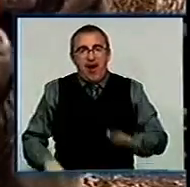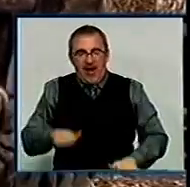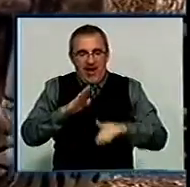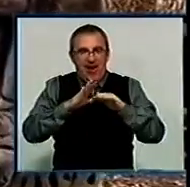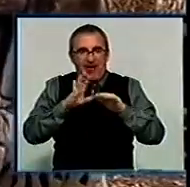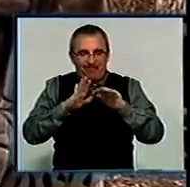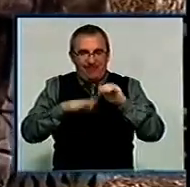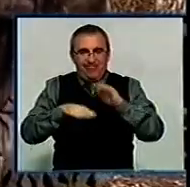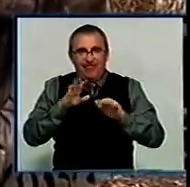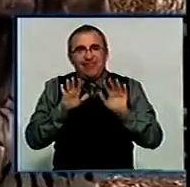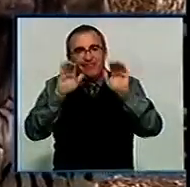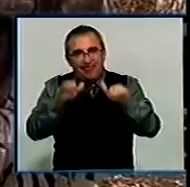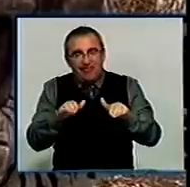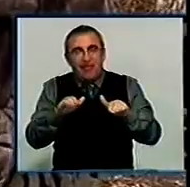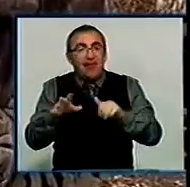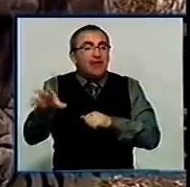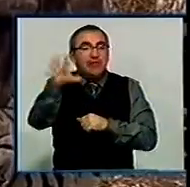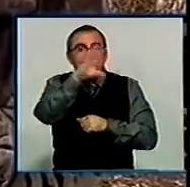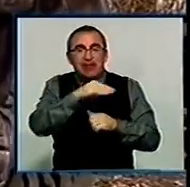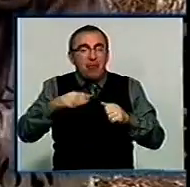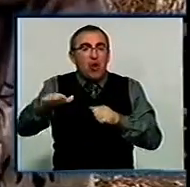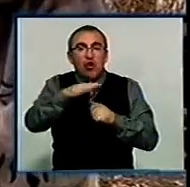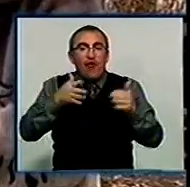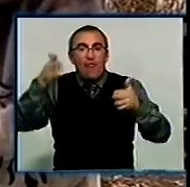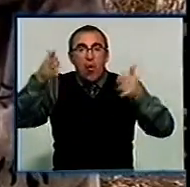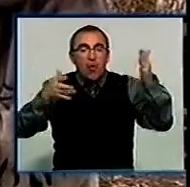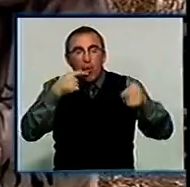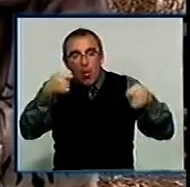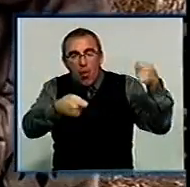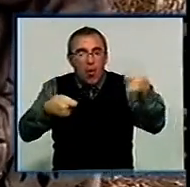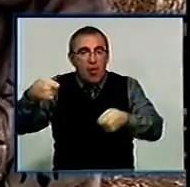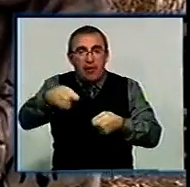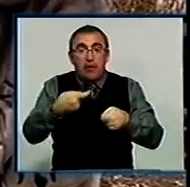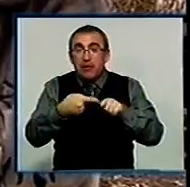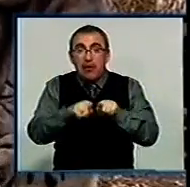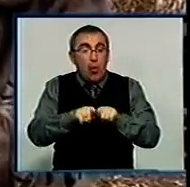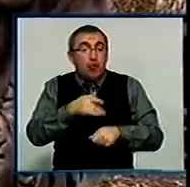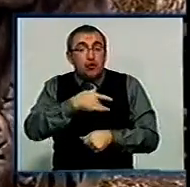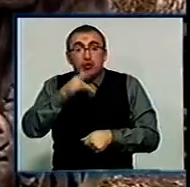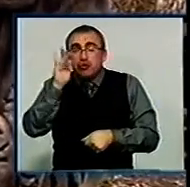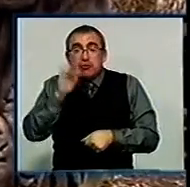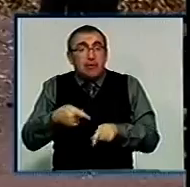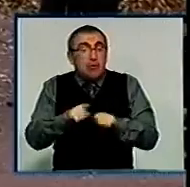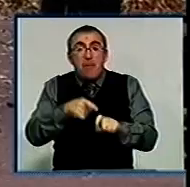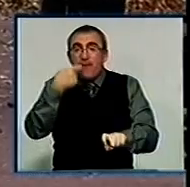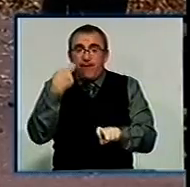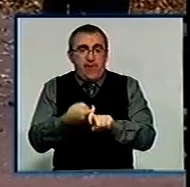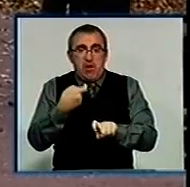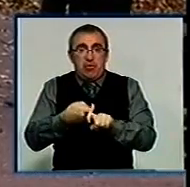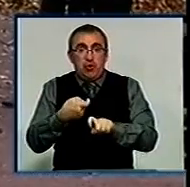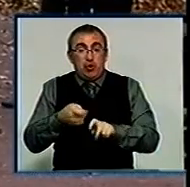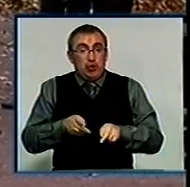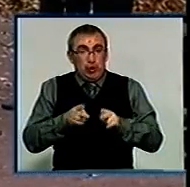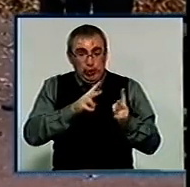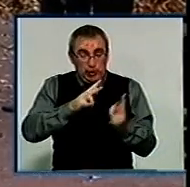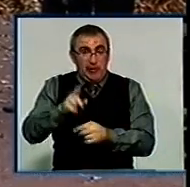коленки. Все, ми їх всім двором кормили. Ну, я кажу, такої жистокості – це просто фашизм. У злочині люди